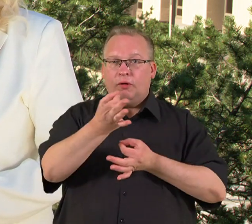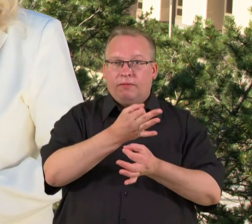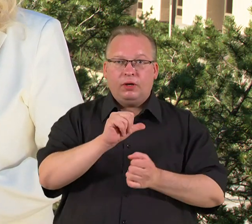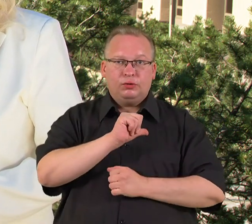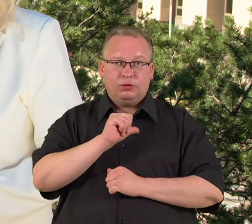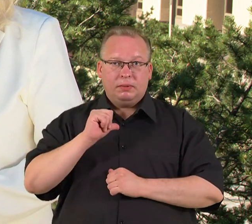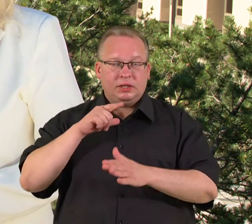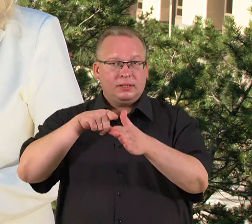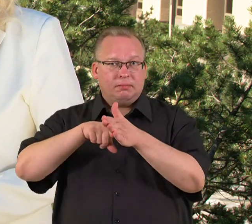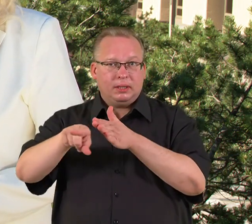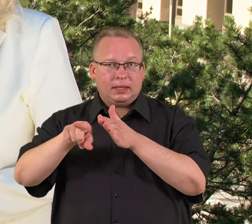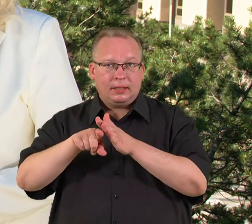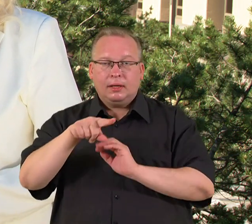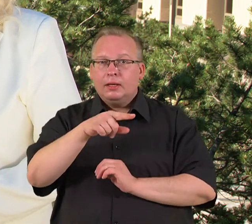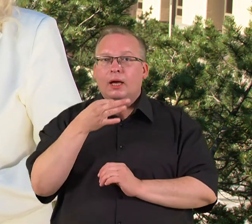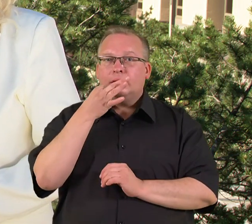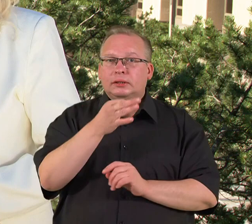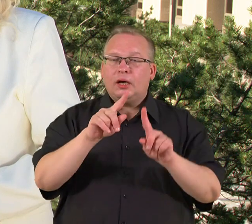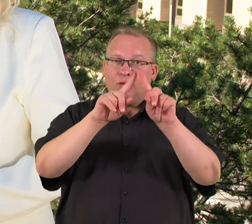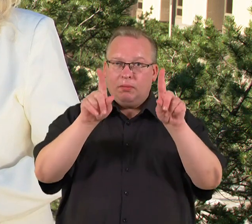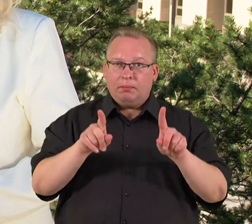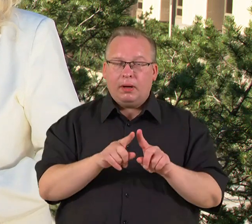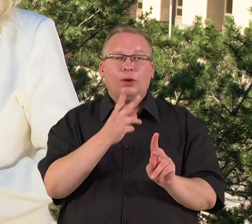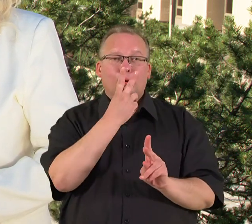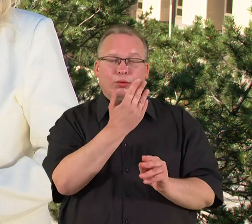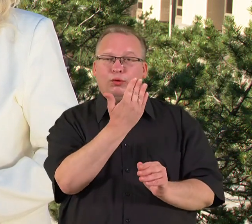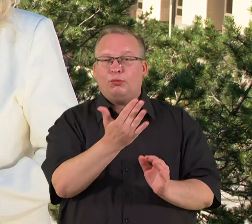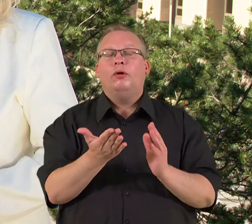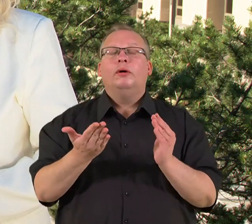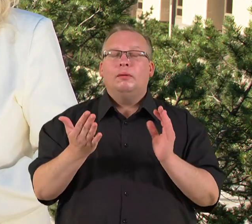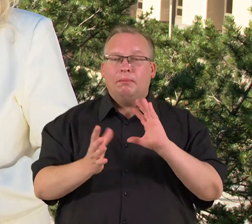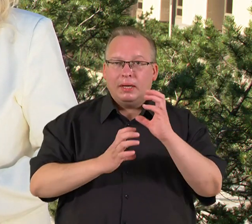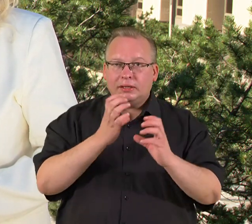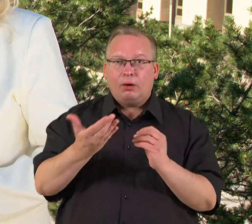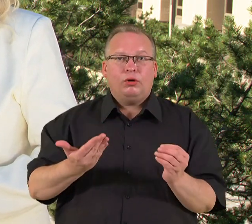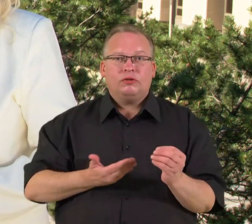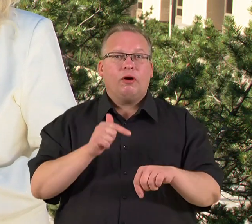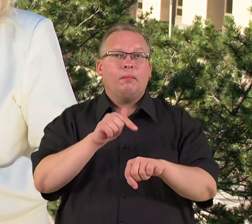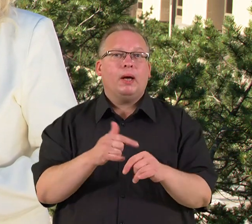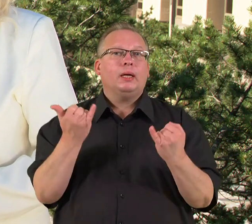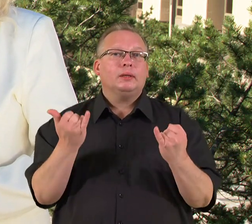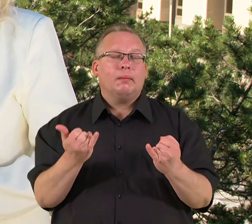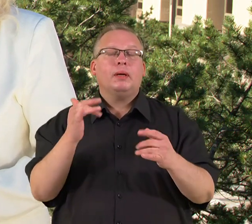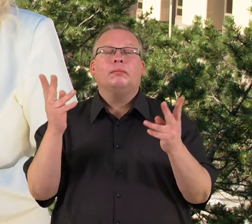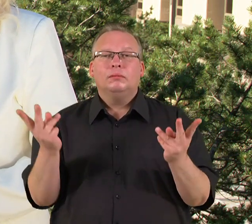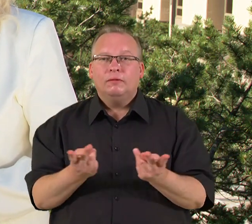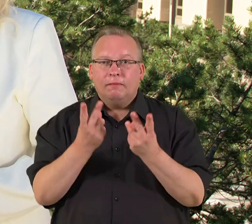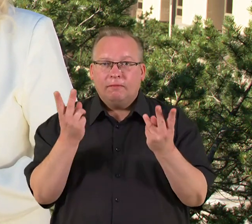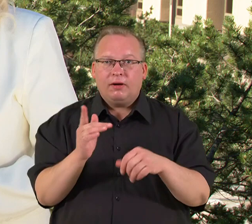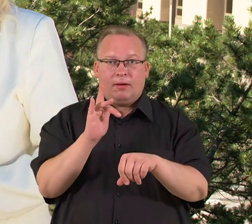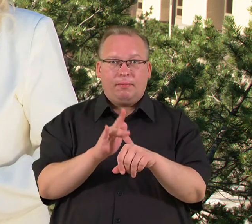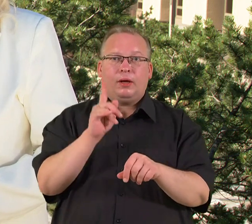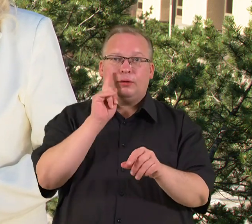pačiais migrantais. Jie sako, kad paveikslai atspindi jų pasaulį iš gyvenimus, kuriuos patyrė ir dabar patyrė, bei nori